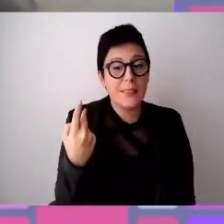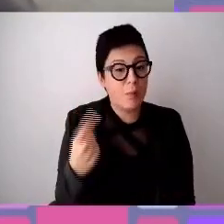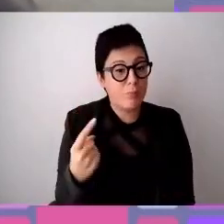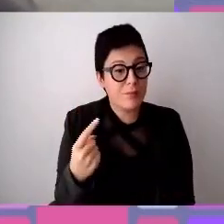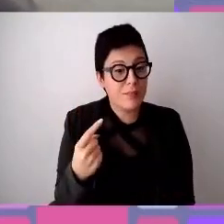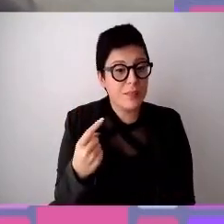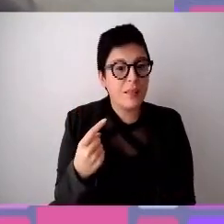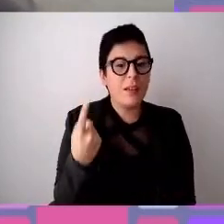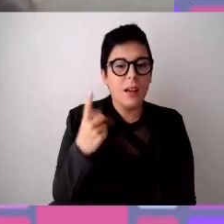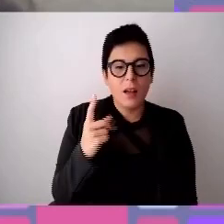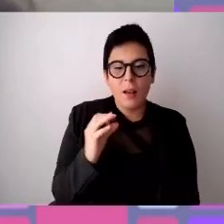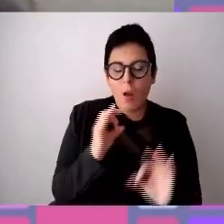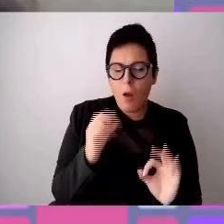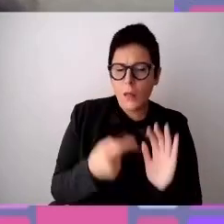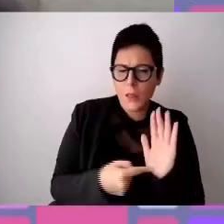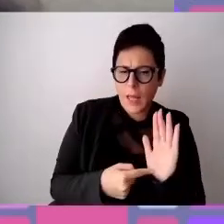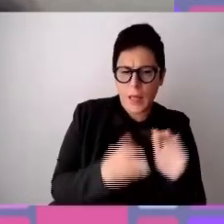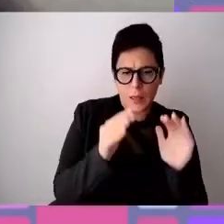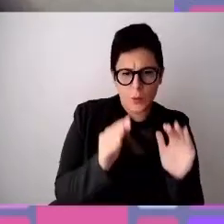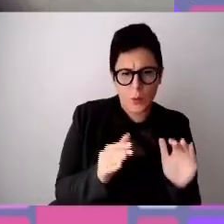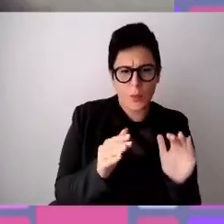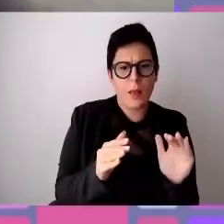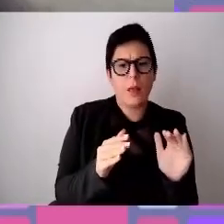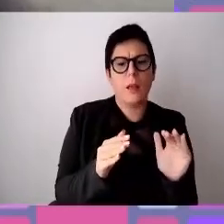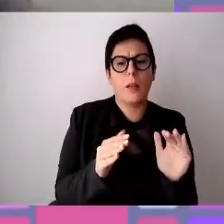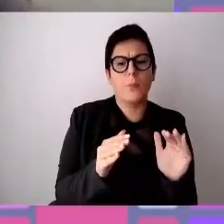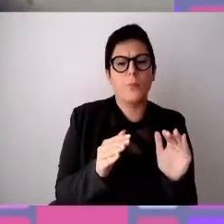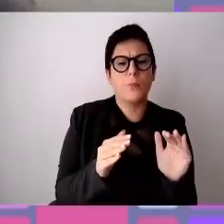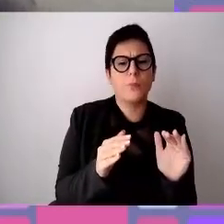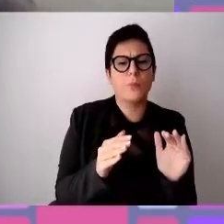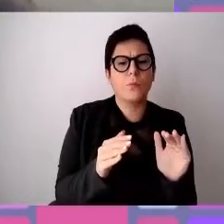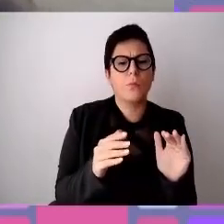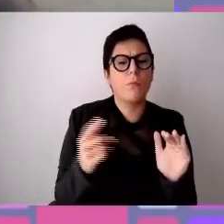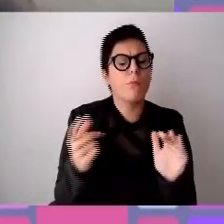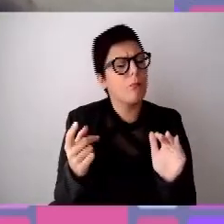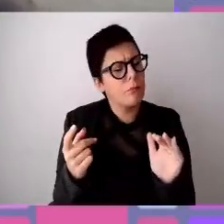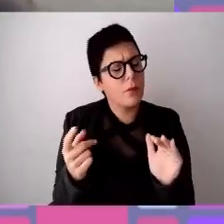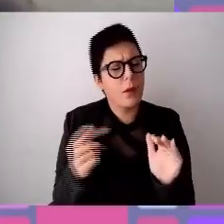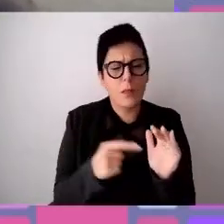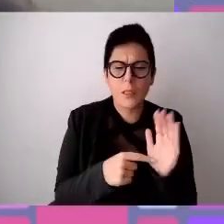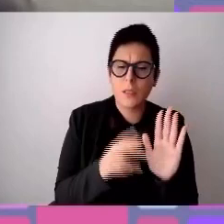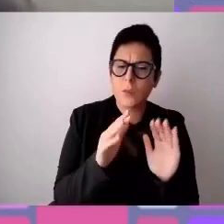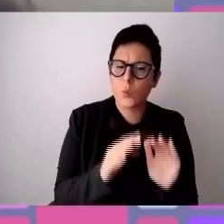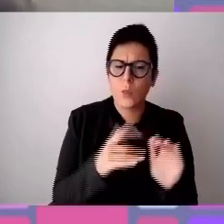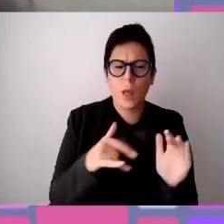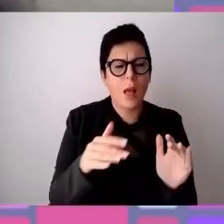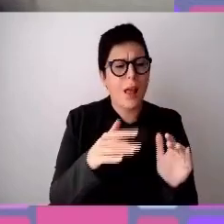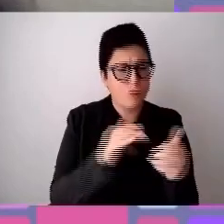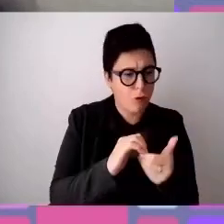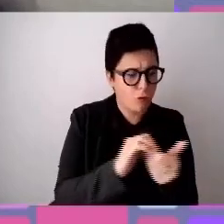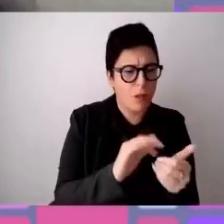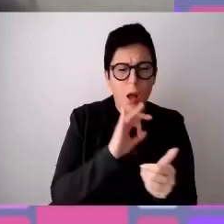tutele, sia quando si parla appunto di, nella società, sia quando si parla di diritti e di tutele nei luoghi di lavoro.